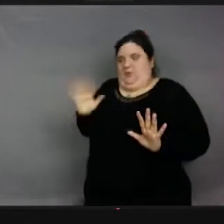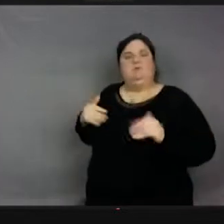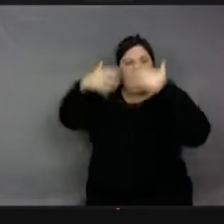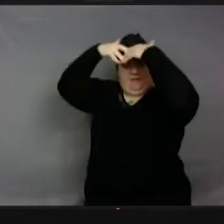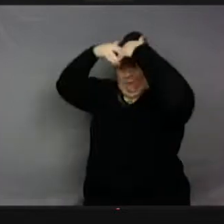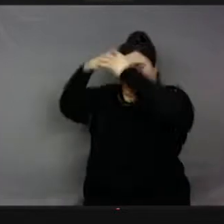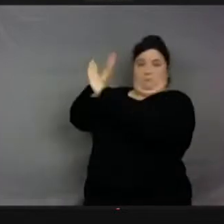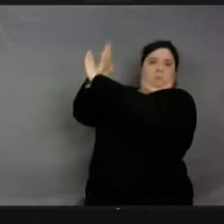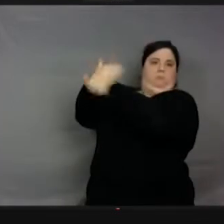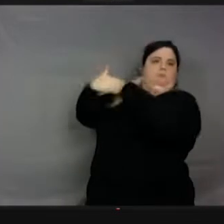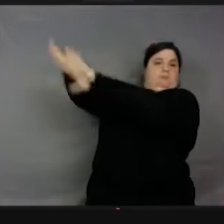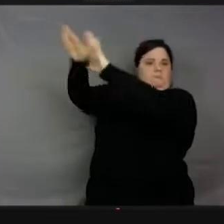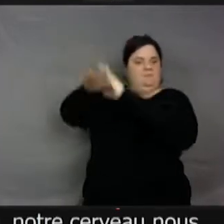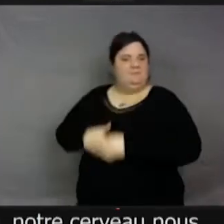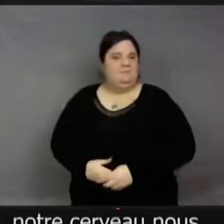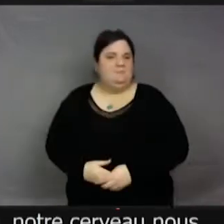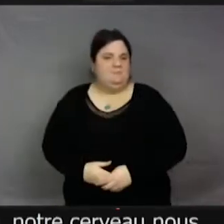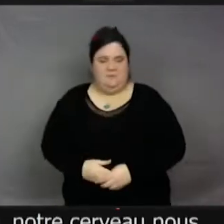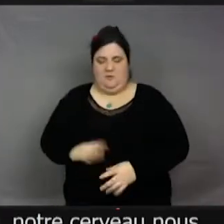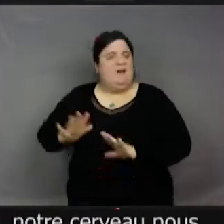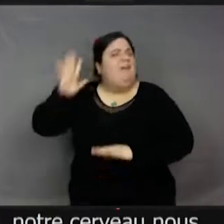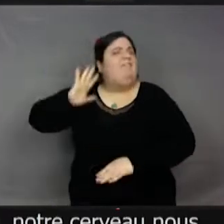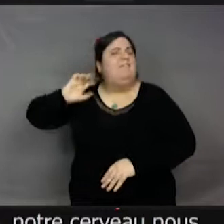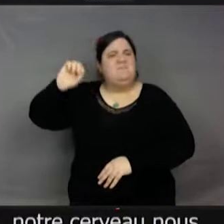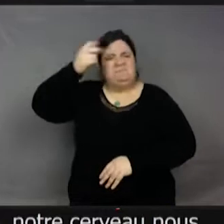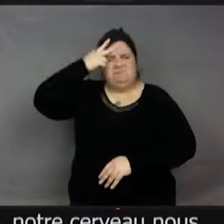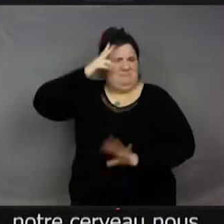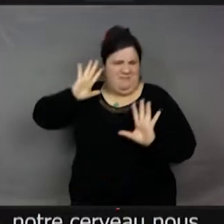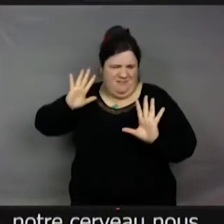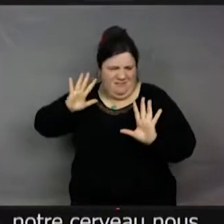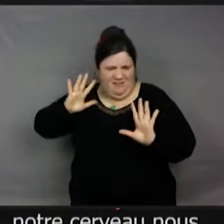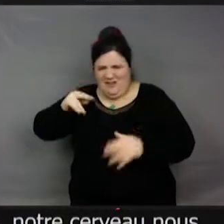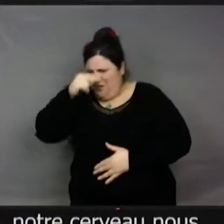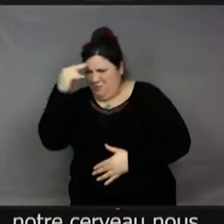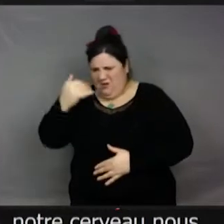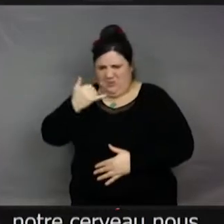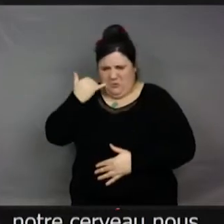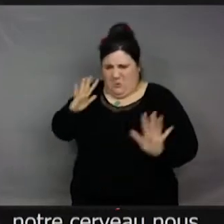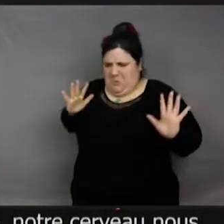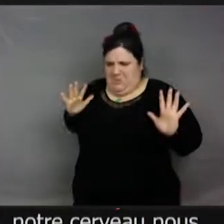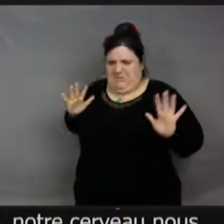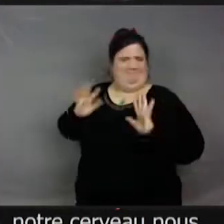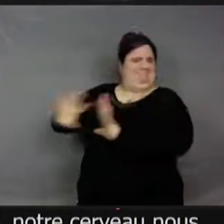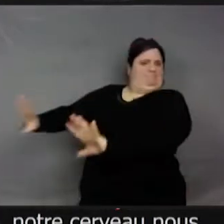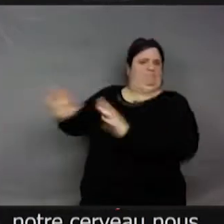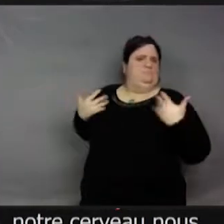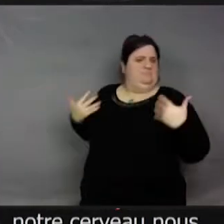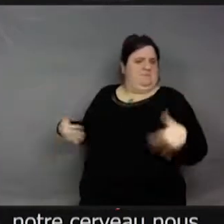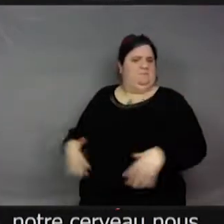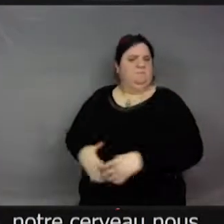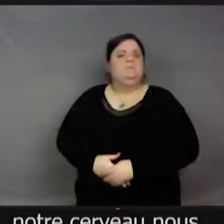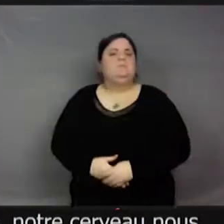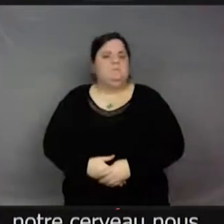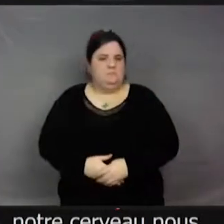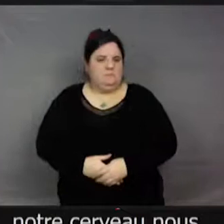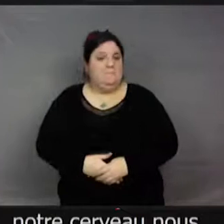psychologie. Il nous bloque. Voilà, on a un mauvais souvenir avec un truc rayé jaune et noir. On n'y arrive pas. Donc ça, c'est une mouche. Si j'appuie plus fort sur le